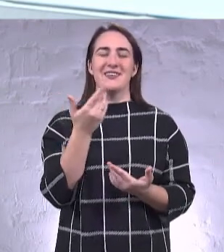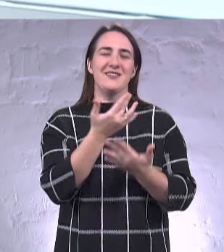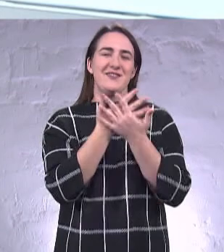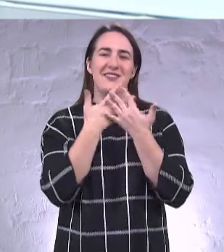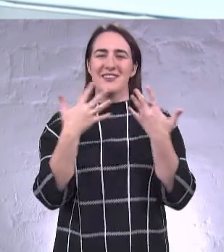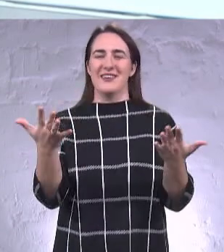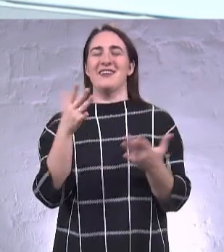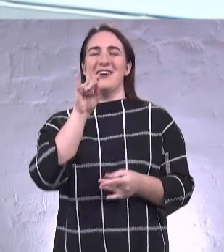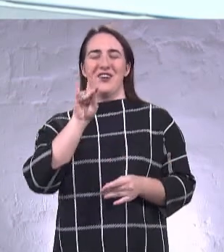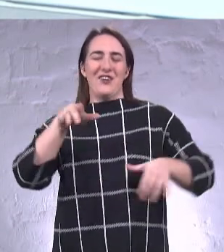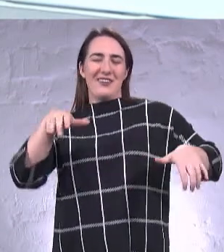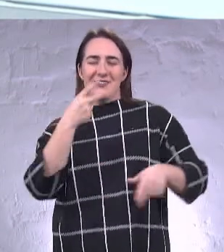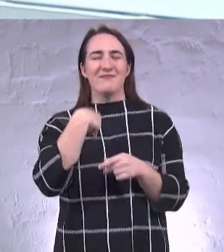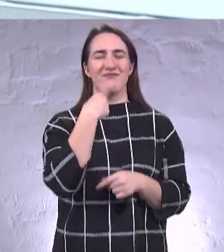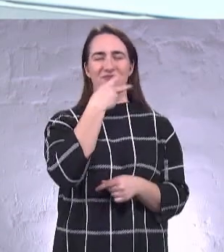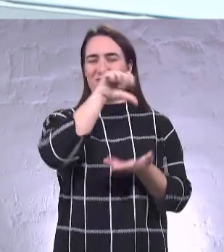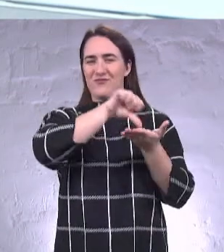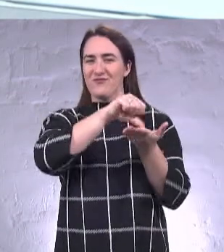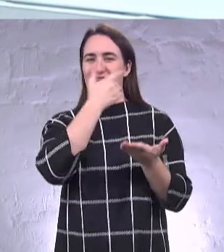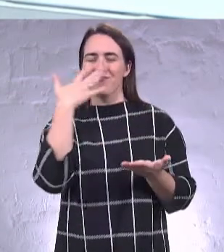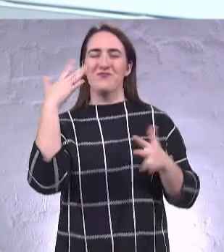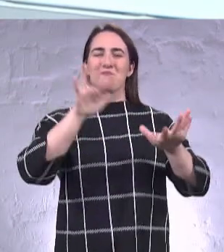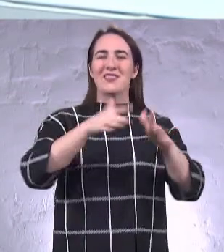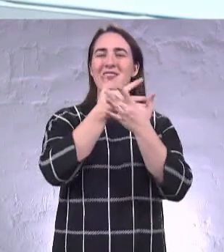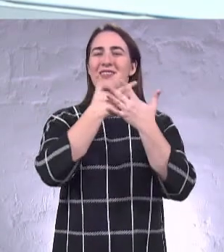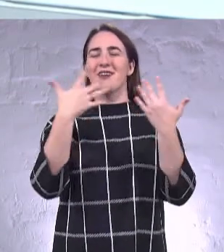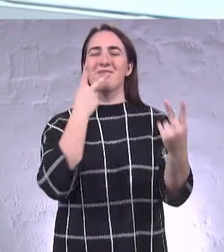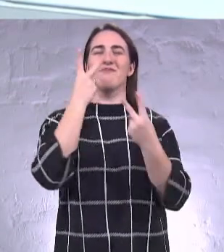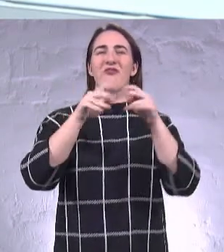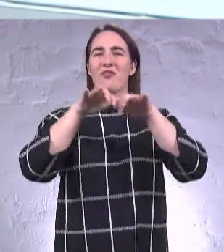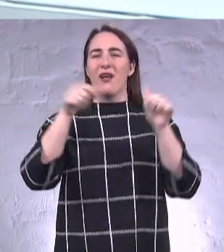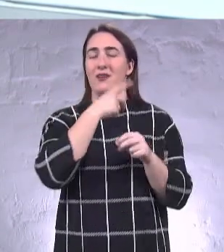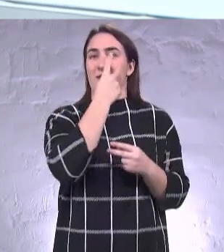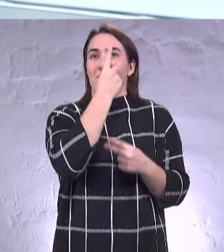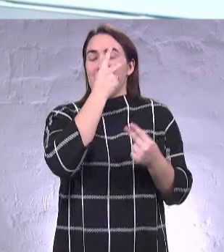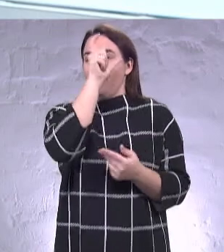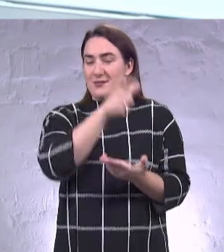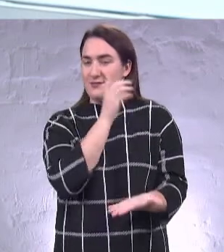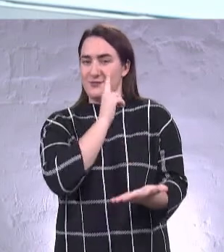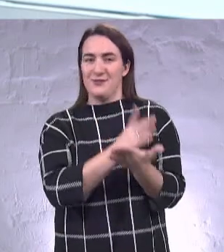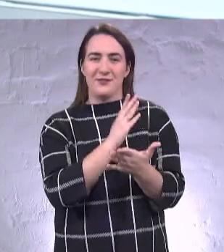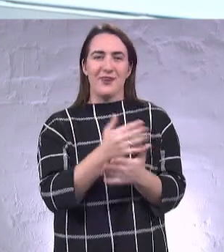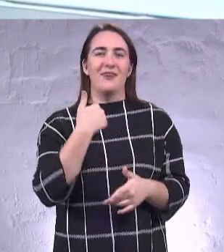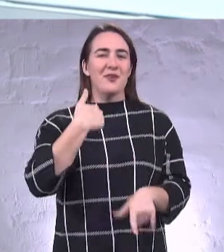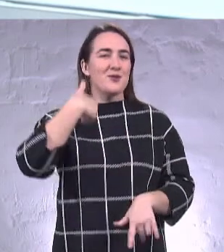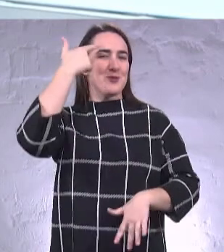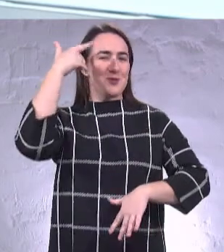кріслах, в різних місцях стосовно влади. І я зрозуміла